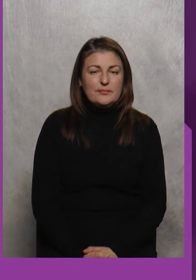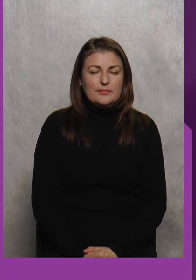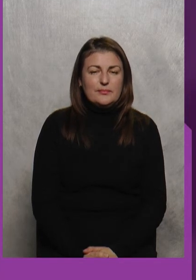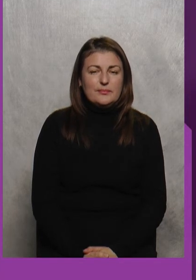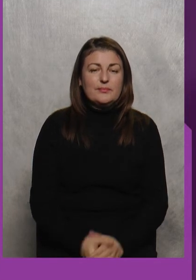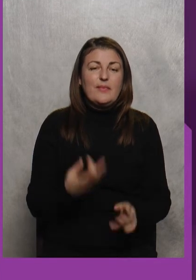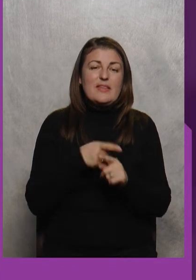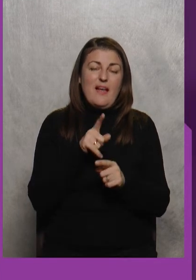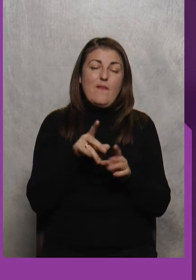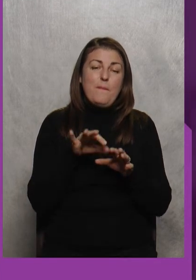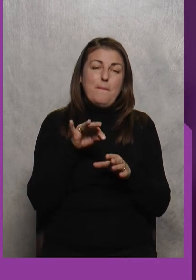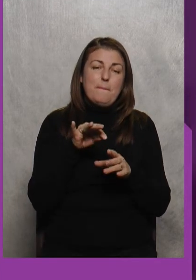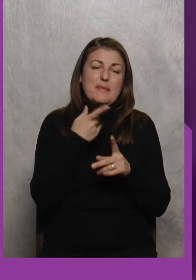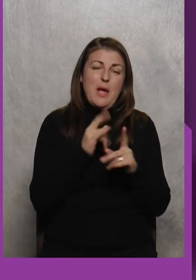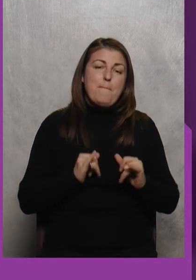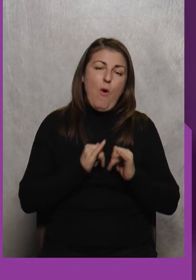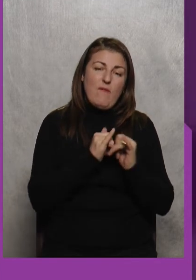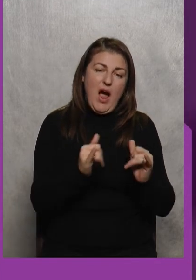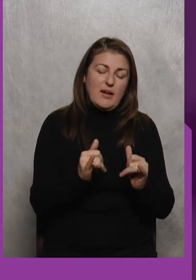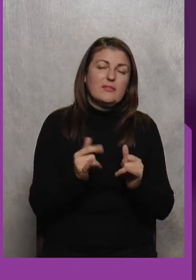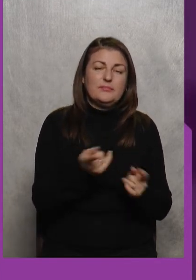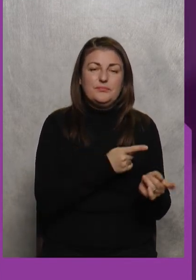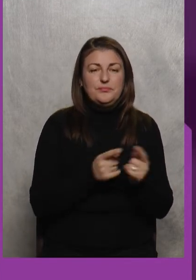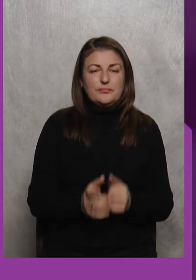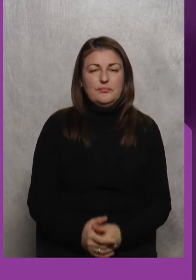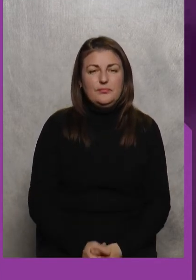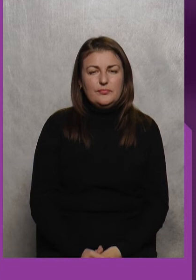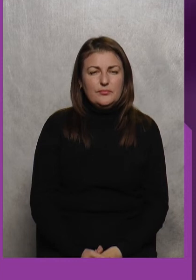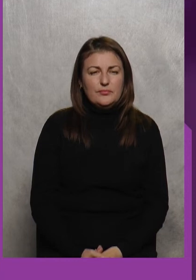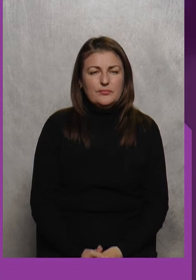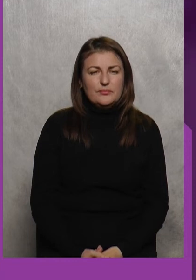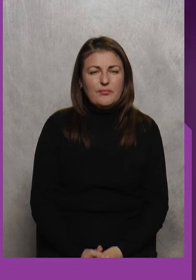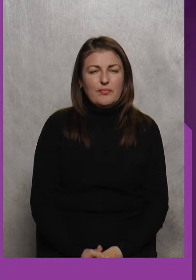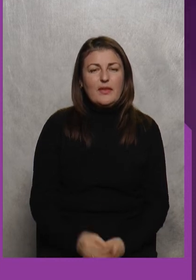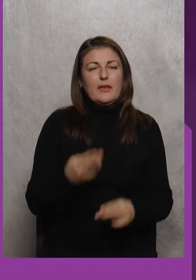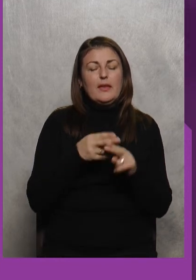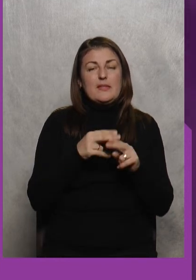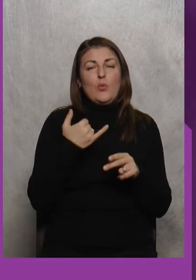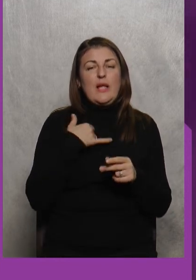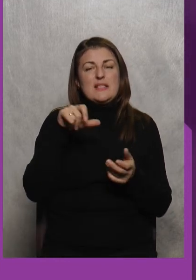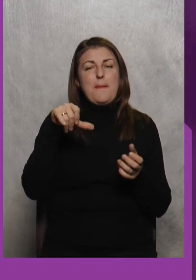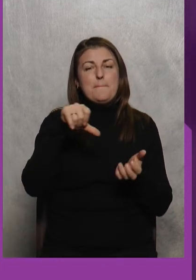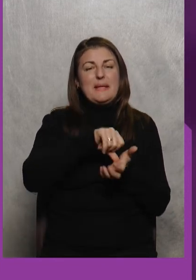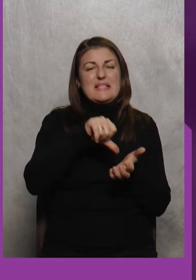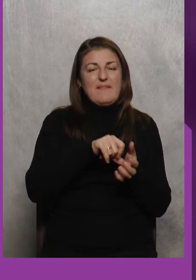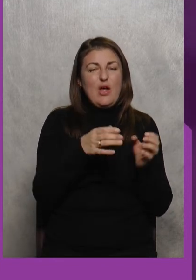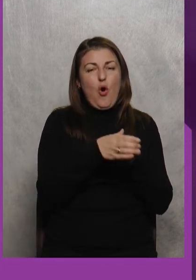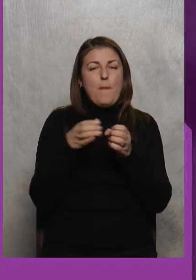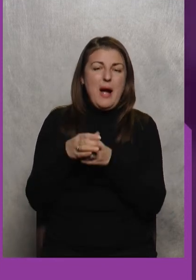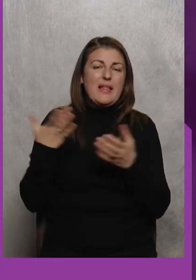Переможець Це повага Так Це у нас Представники команди Так